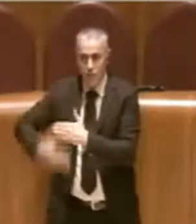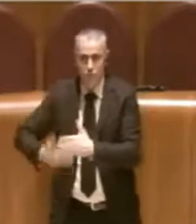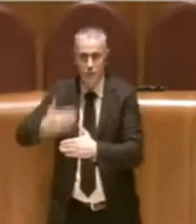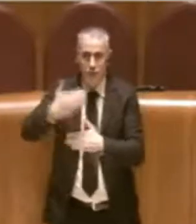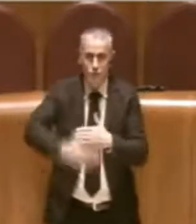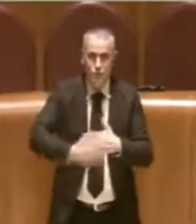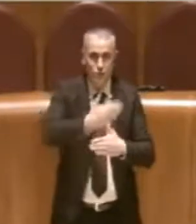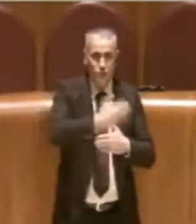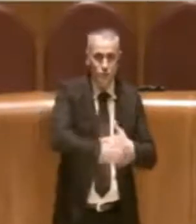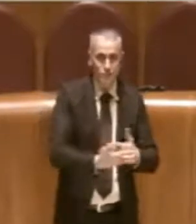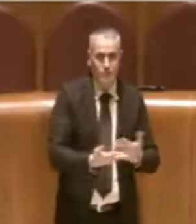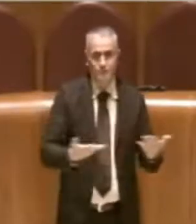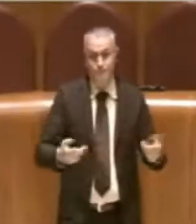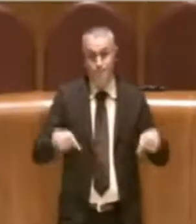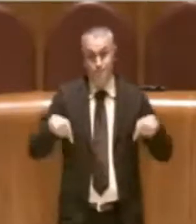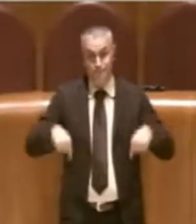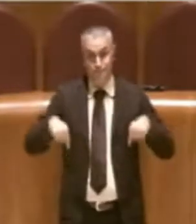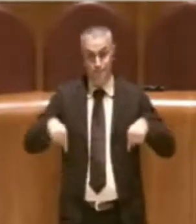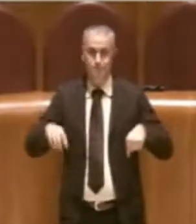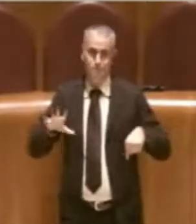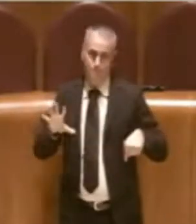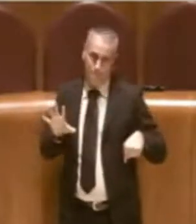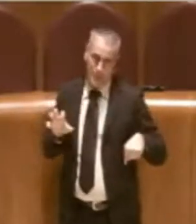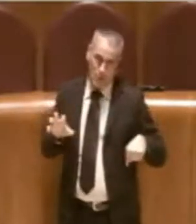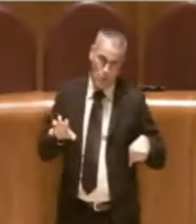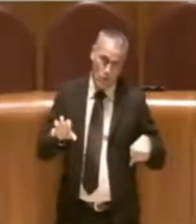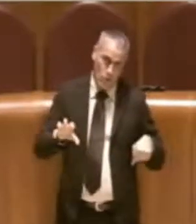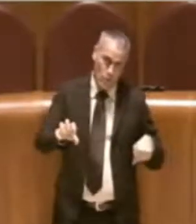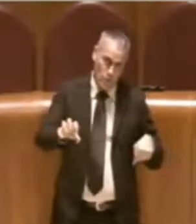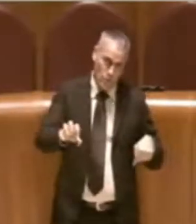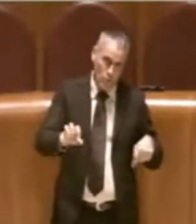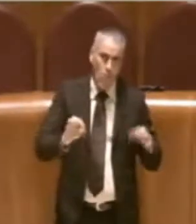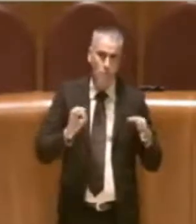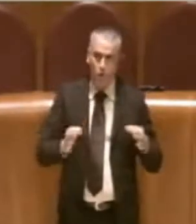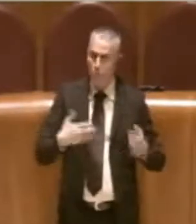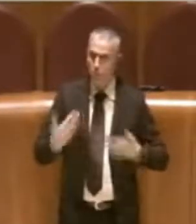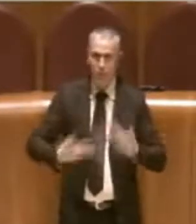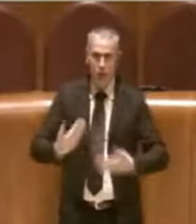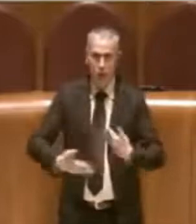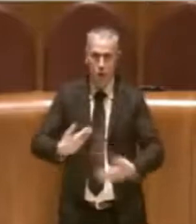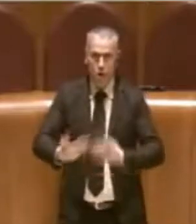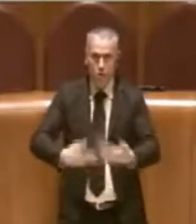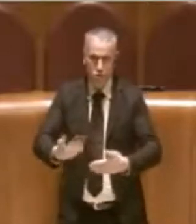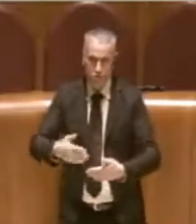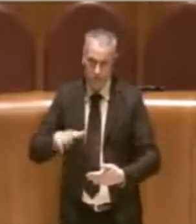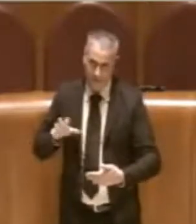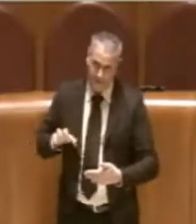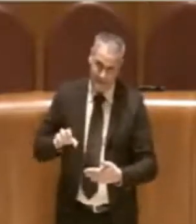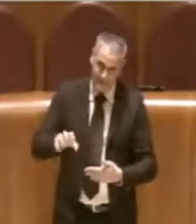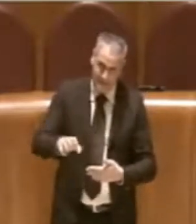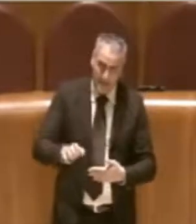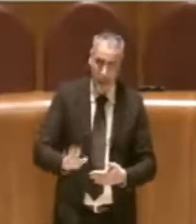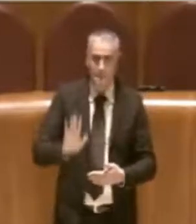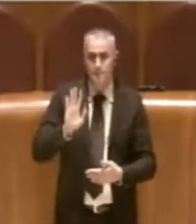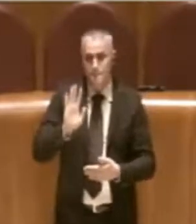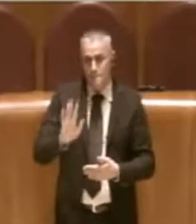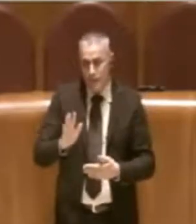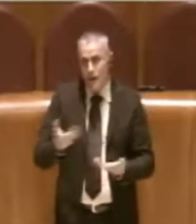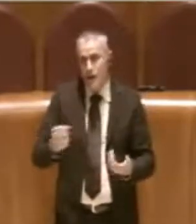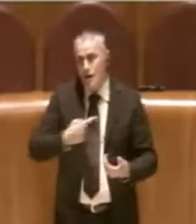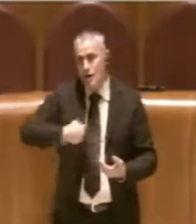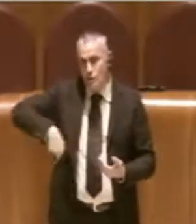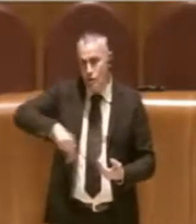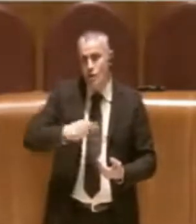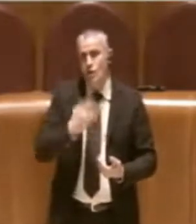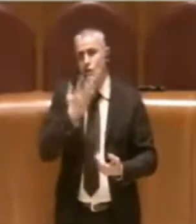Stiamo recuperando con una certa rapidità, devo dire, ciò nonostante vogliamo